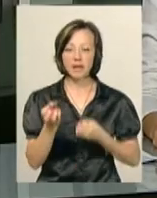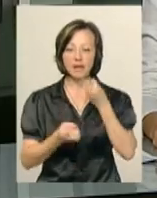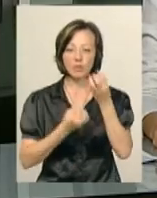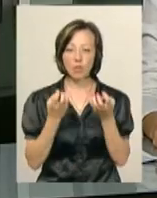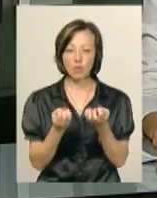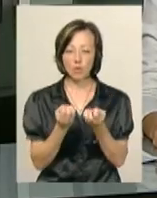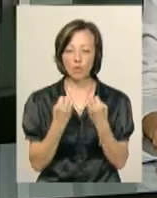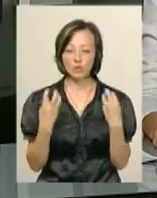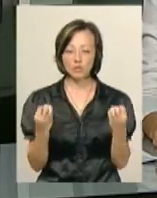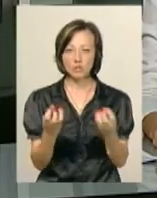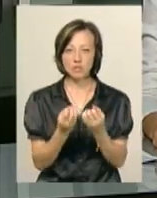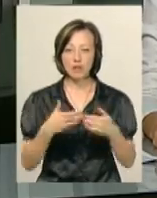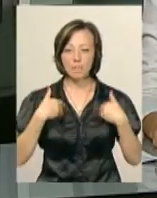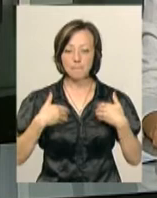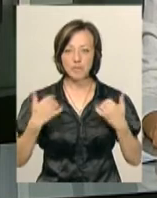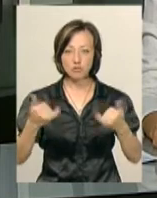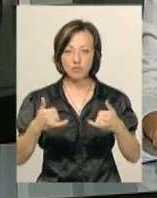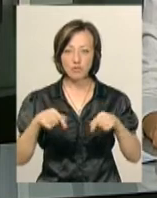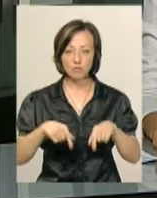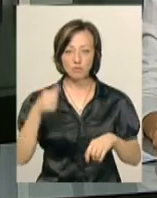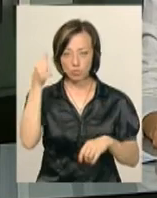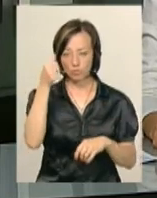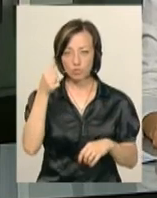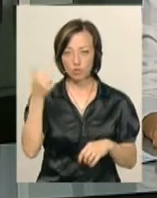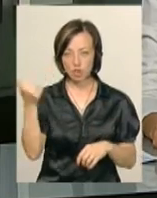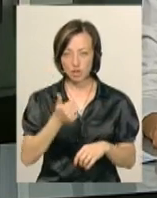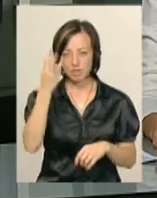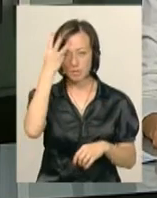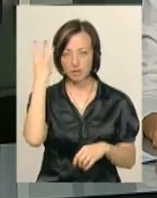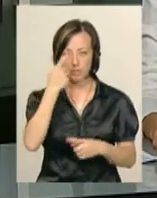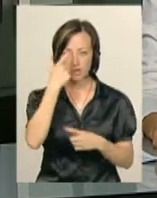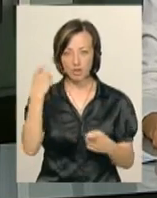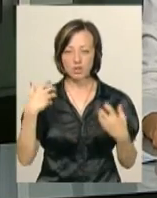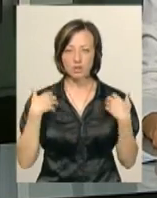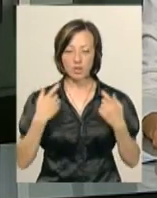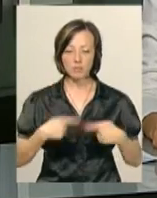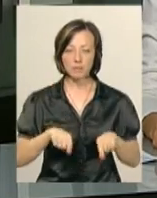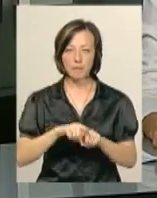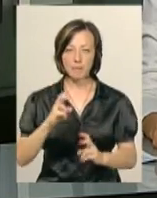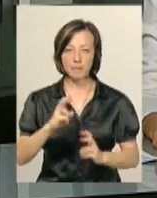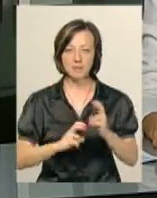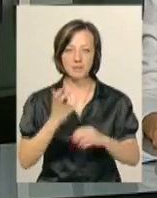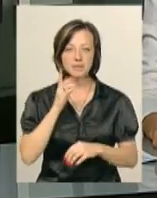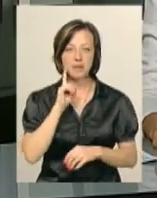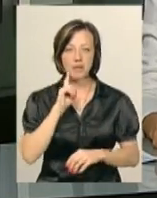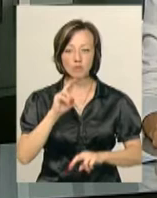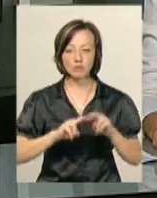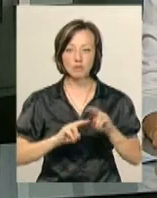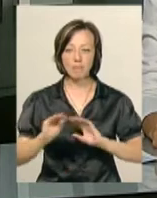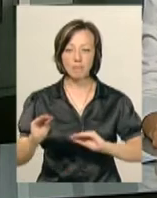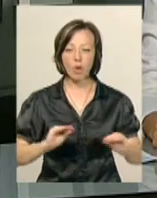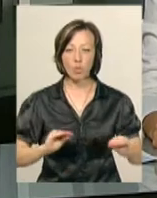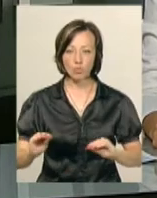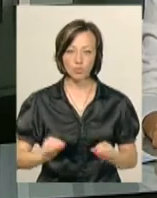підживлять впродовж цього тижня в Хмельницькому. Про це повідомила начальник дільниці міського комунального підприємства і зеленого будівництва і